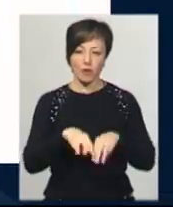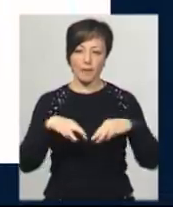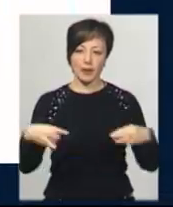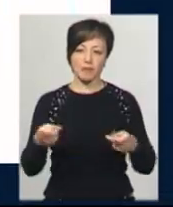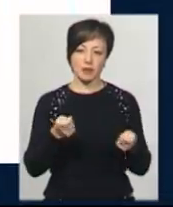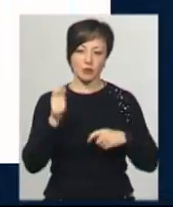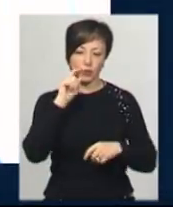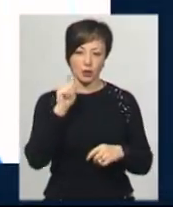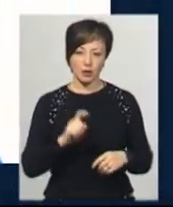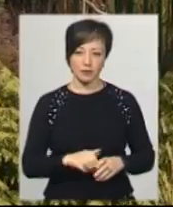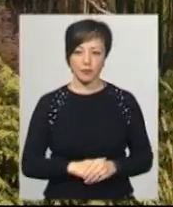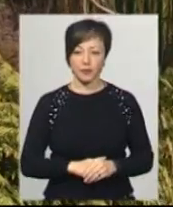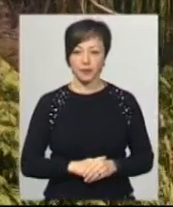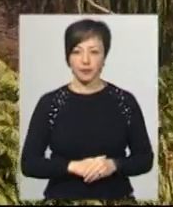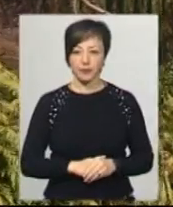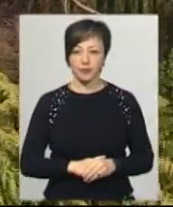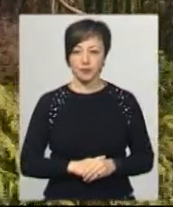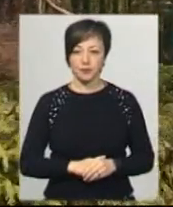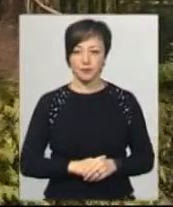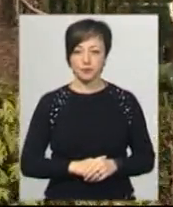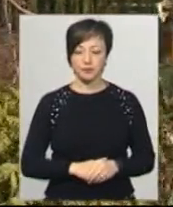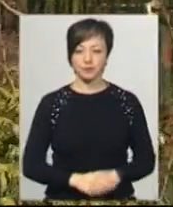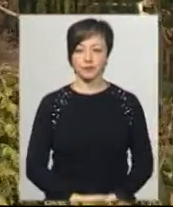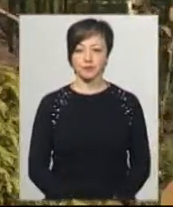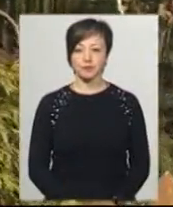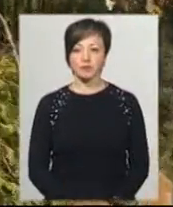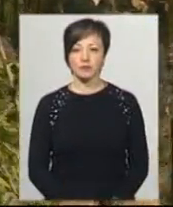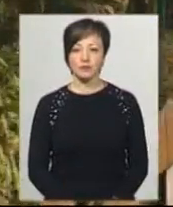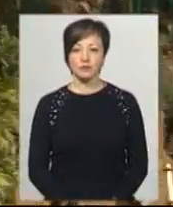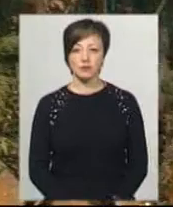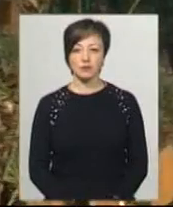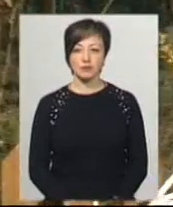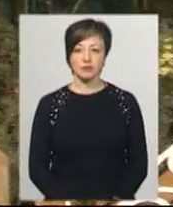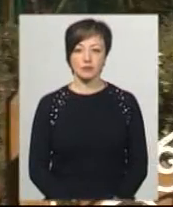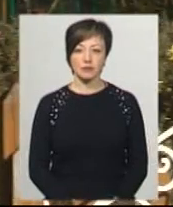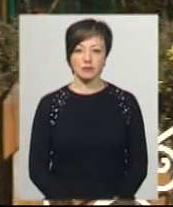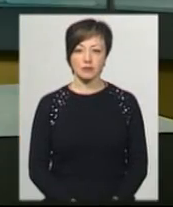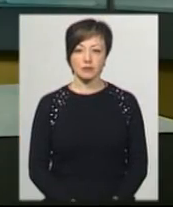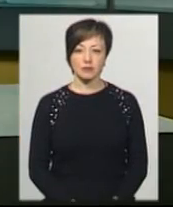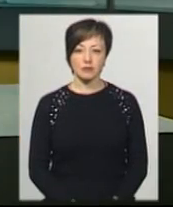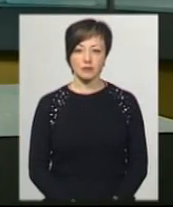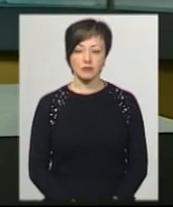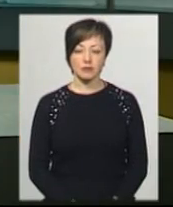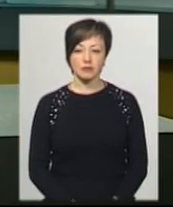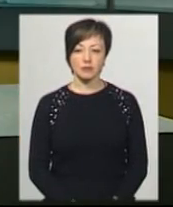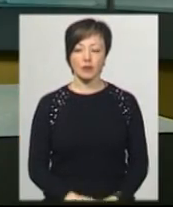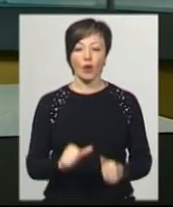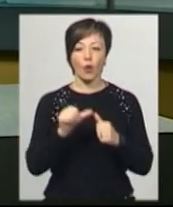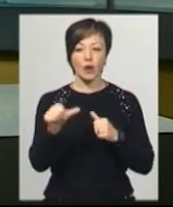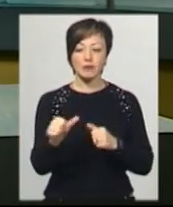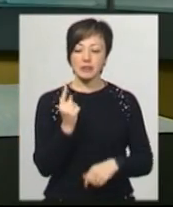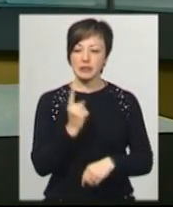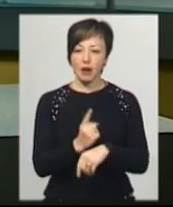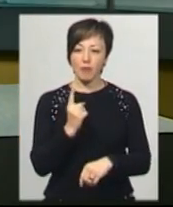України стосовно карантину. Леся Боровець, Олександр Горішевський. Новини на Суспільному. Хмельницький. Окрім заборони